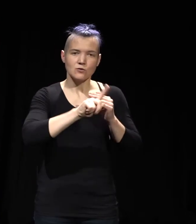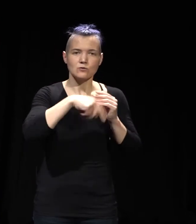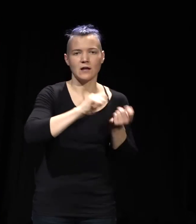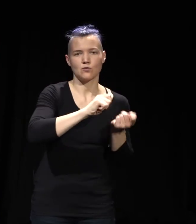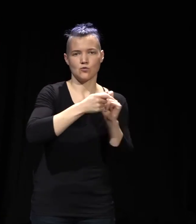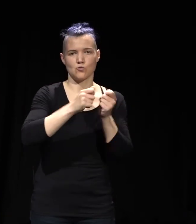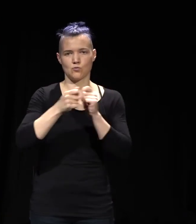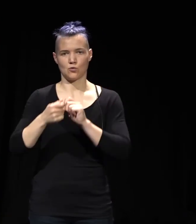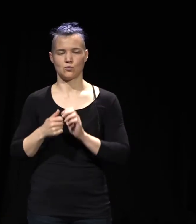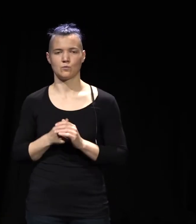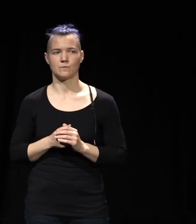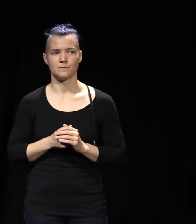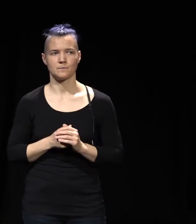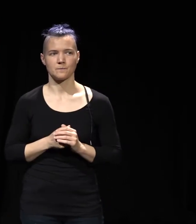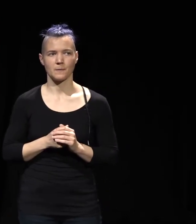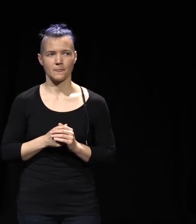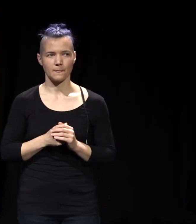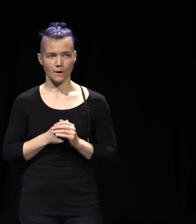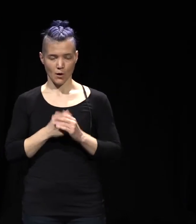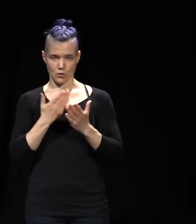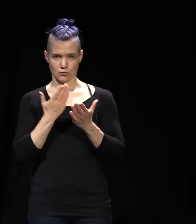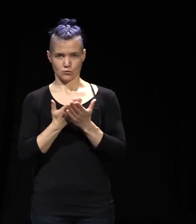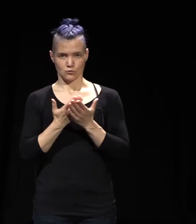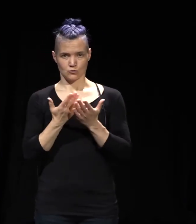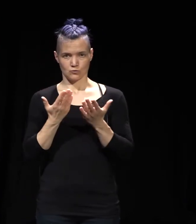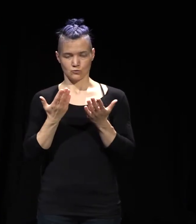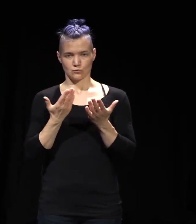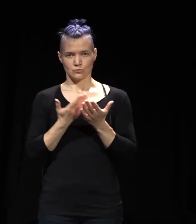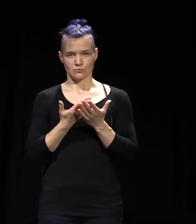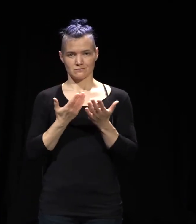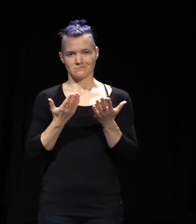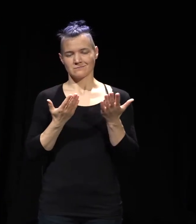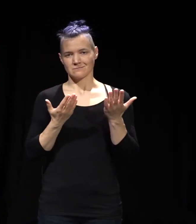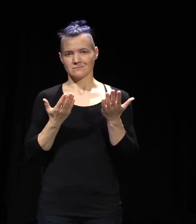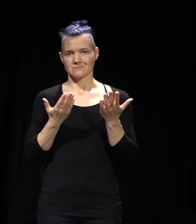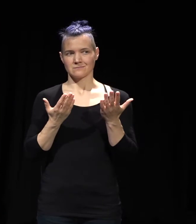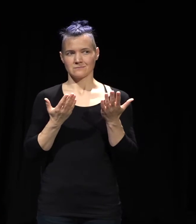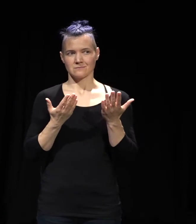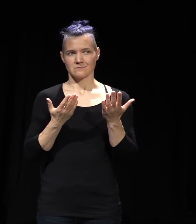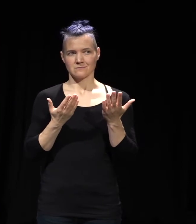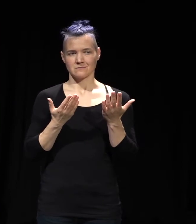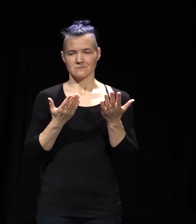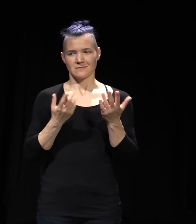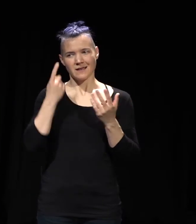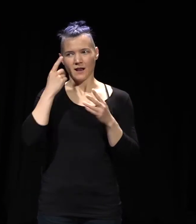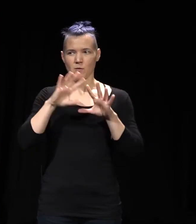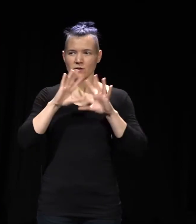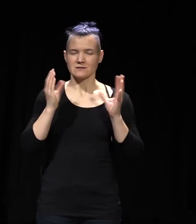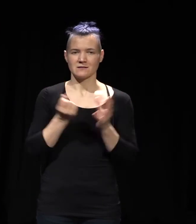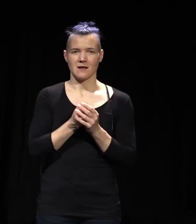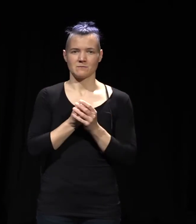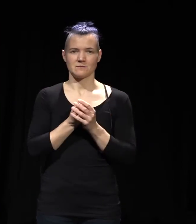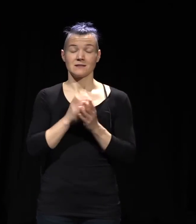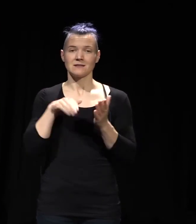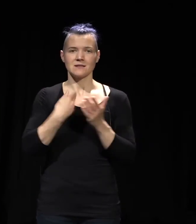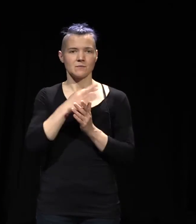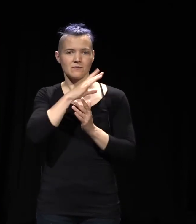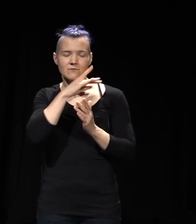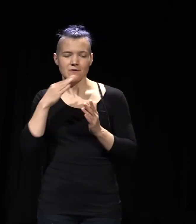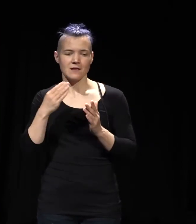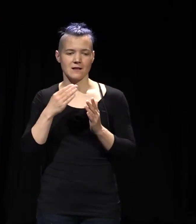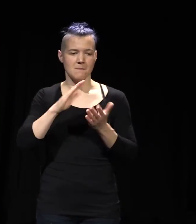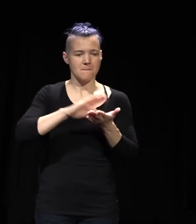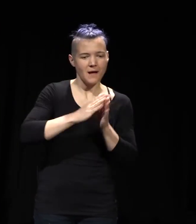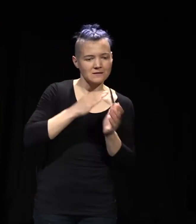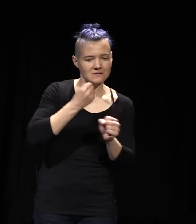mit Kollegen, mit Beeinträchtigungen auch mehr Gelder, manchmal andere Zeiten. Und ich glaube auch, es gibt ganz viele tolle Arbeitspraxisen von den